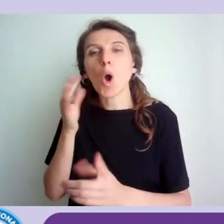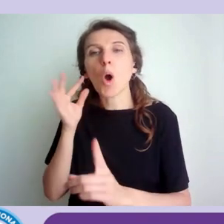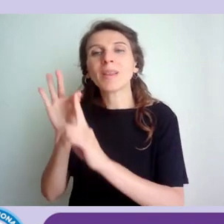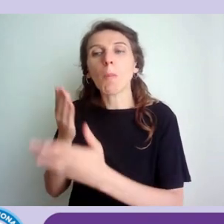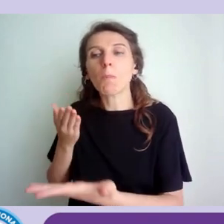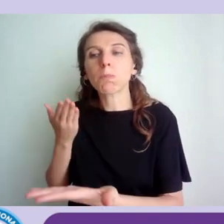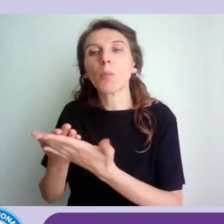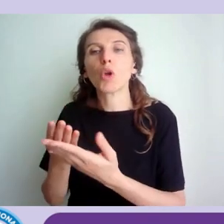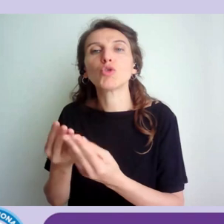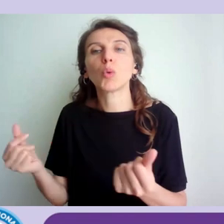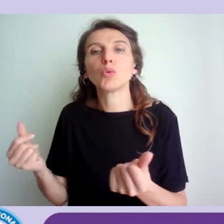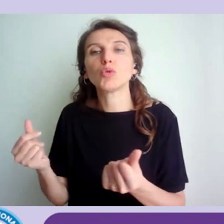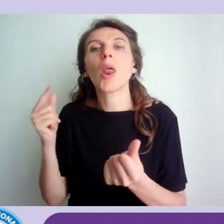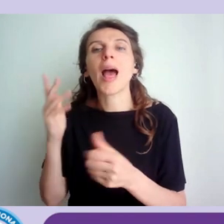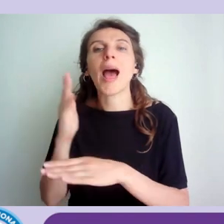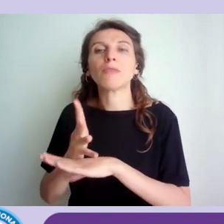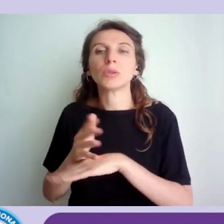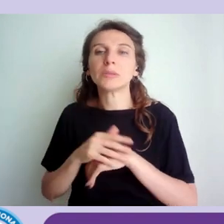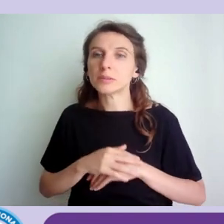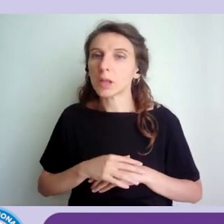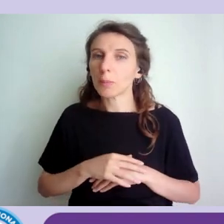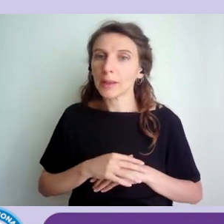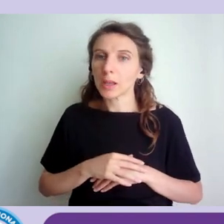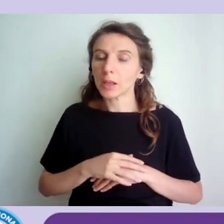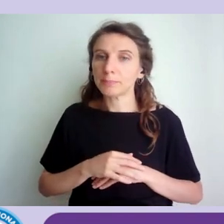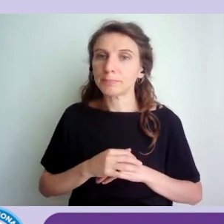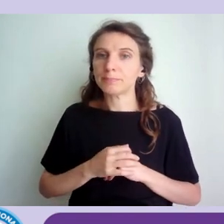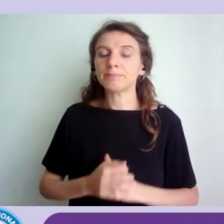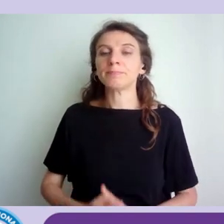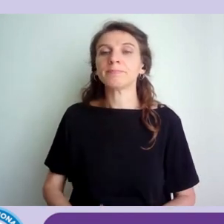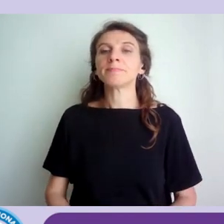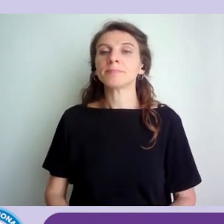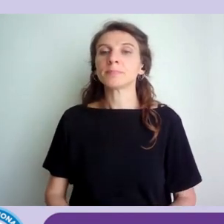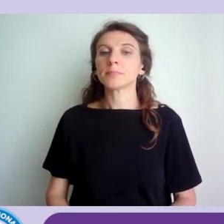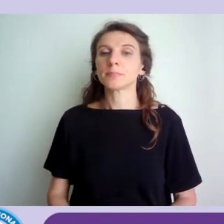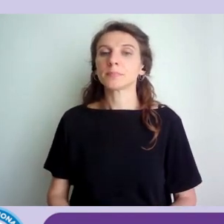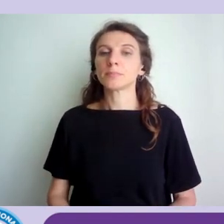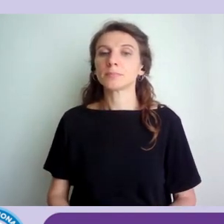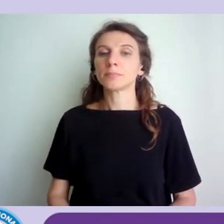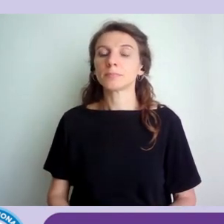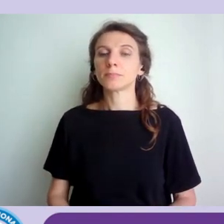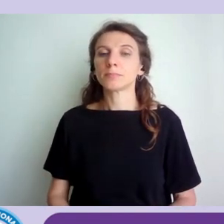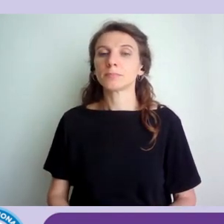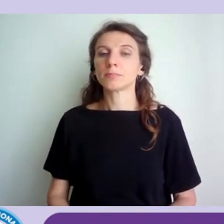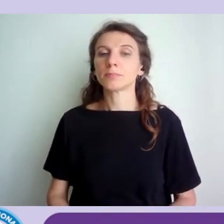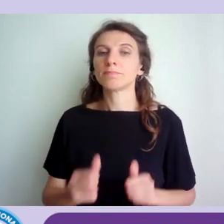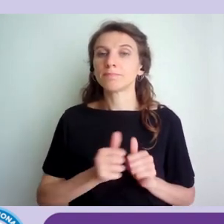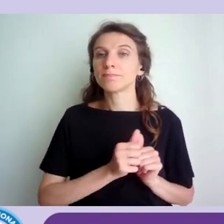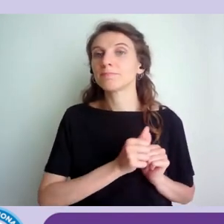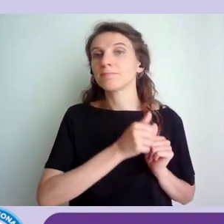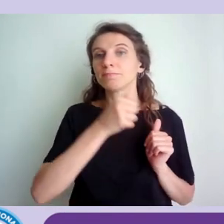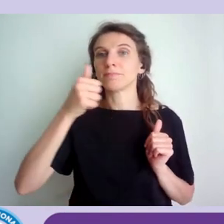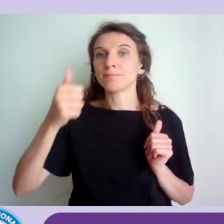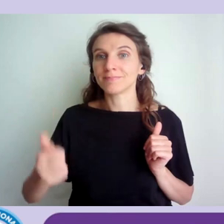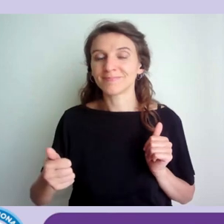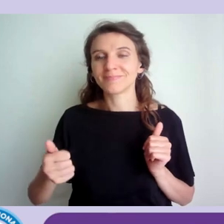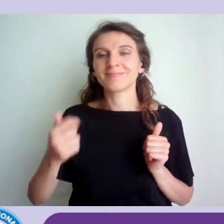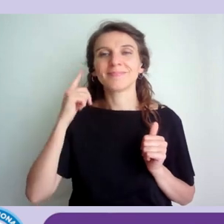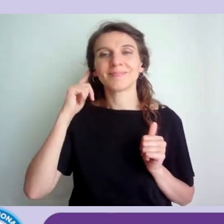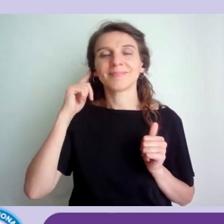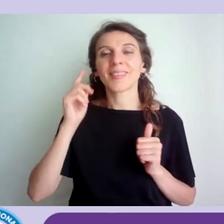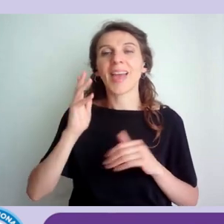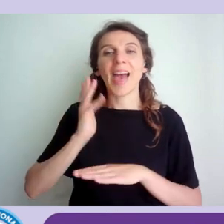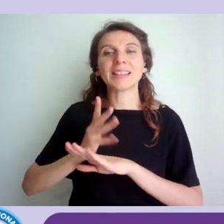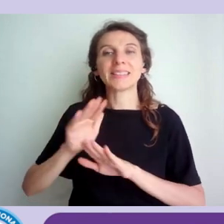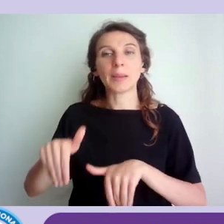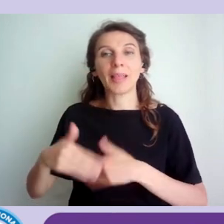accessibili e quest'anno diciamo l'accessibility day 2024